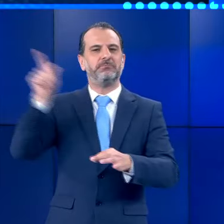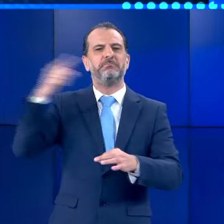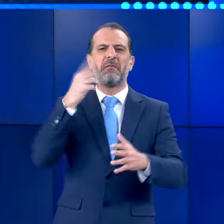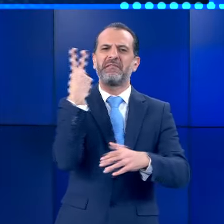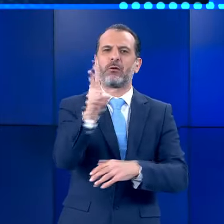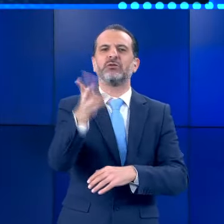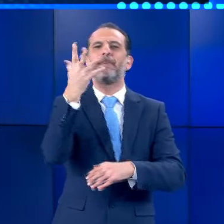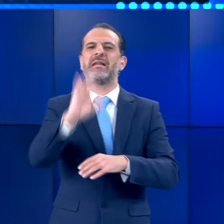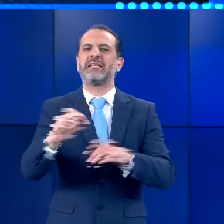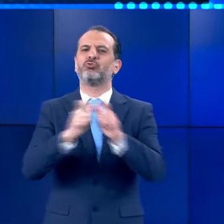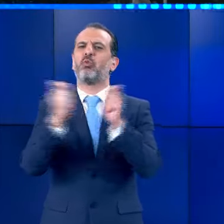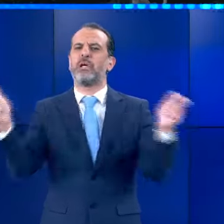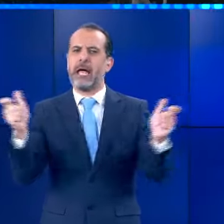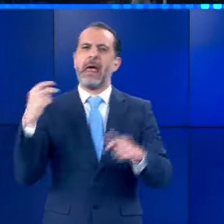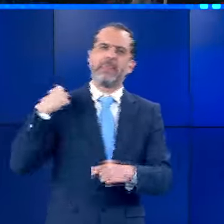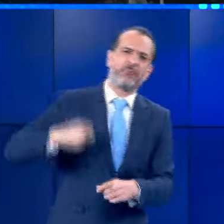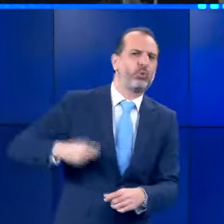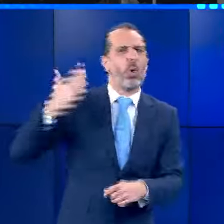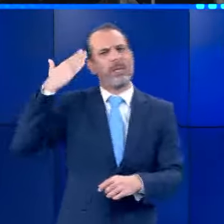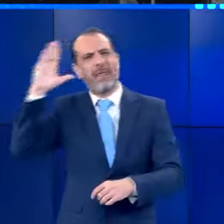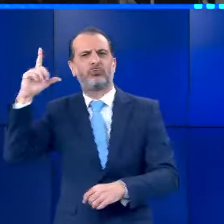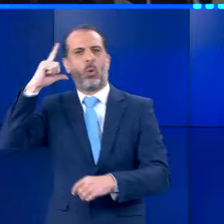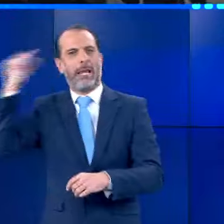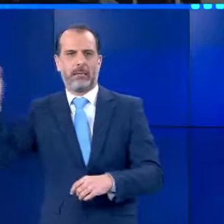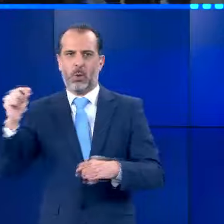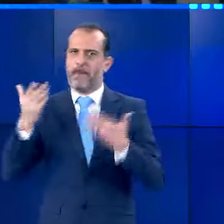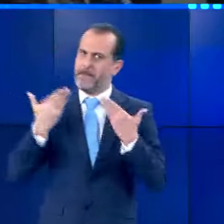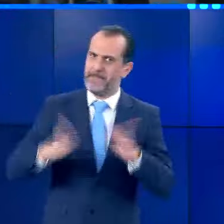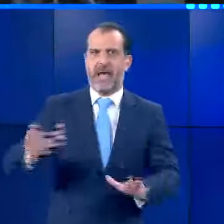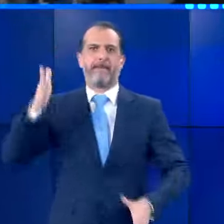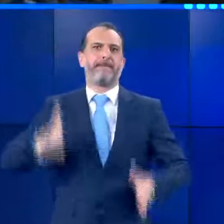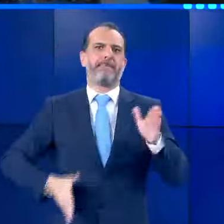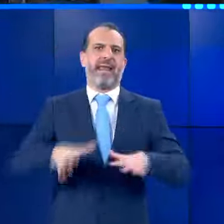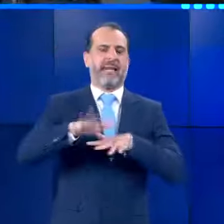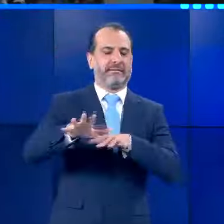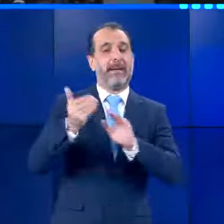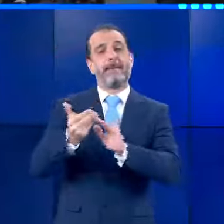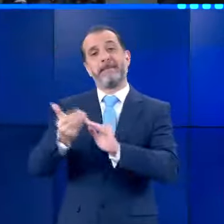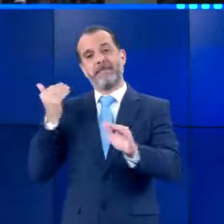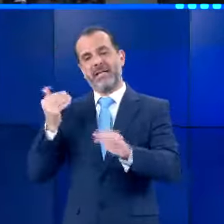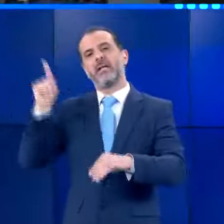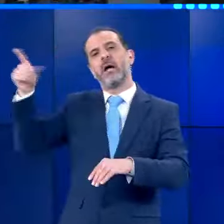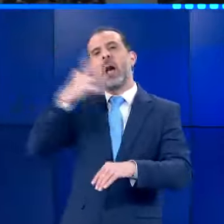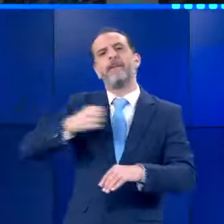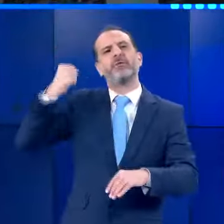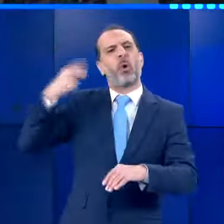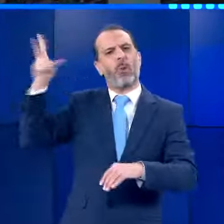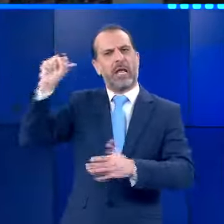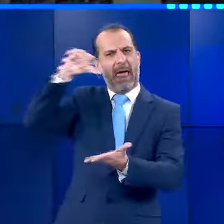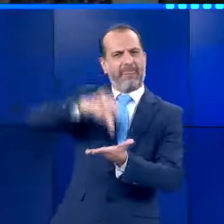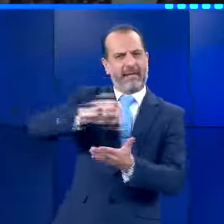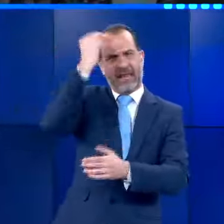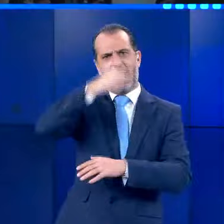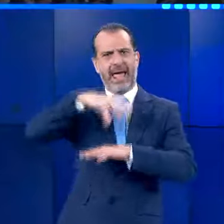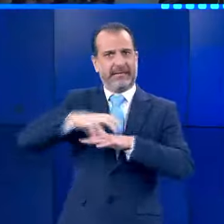σχολεία πρωτοβάθμιας και δευτεροβάθμιας εκπαίδευσης συμμετείχαν στη σημερινή παρέλαση. Προηγήθηκε η δοξολογία στη Μητρόπολη Αθηνών, ενώ ακολουθήσε